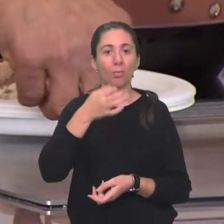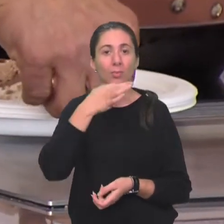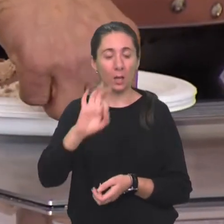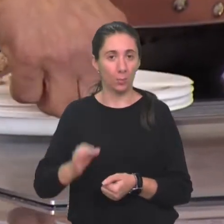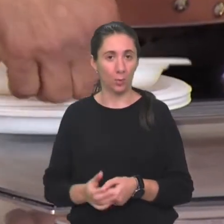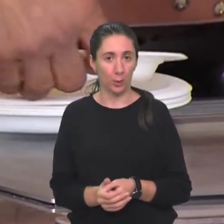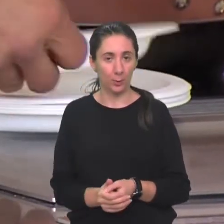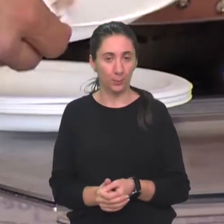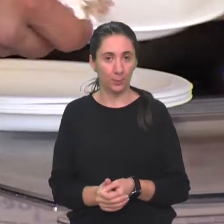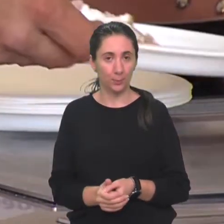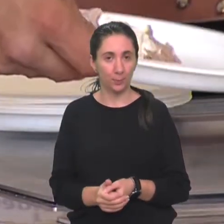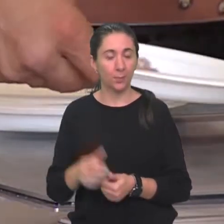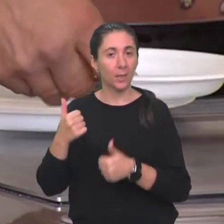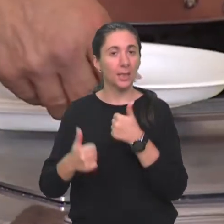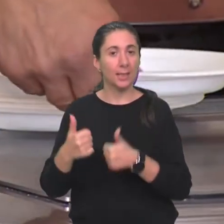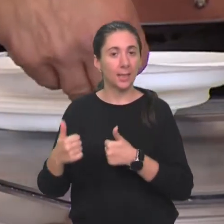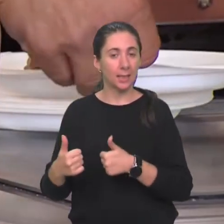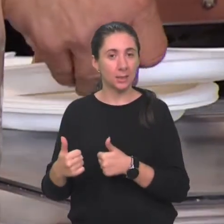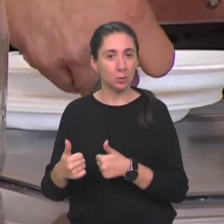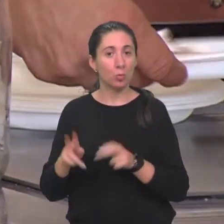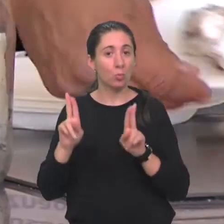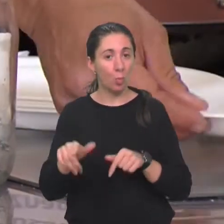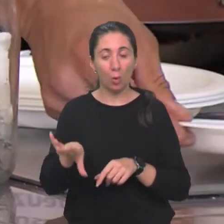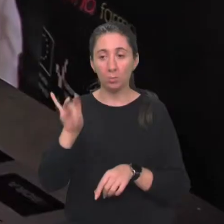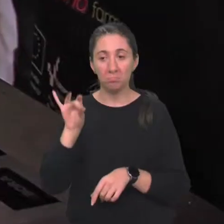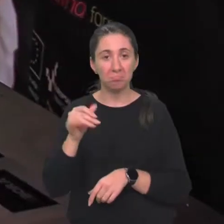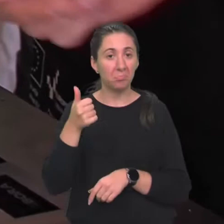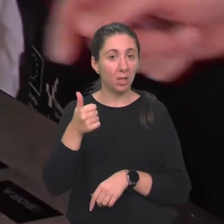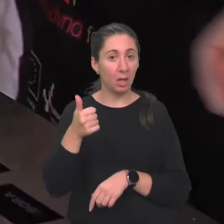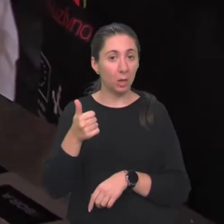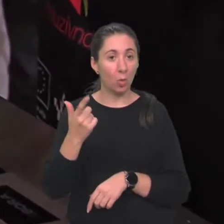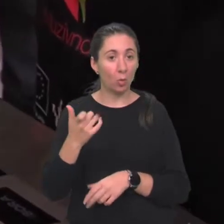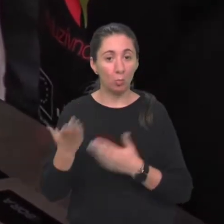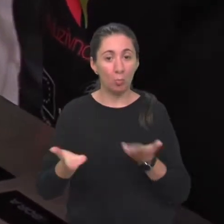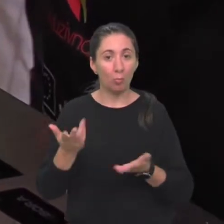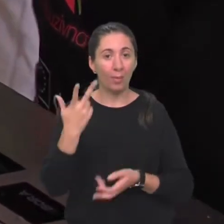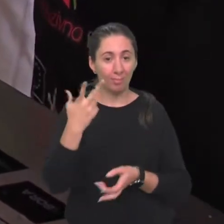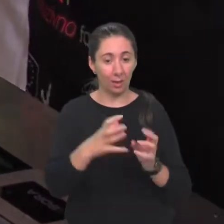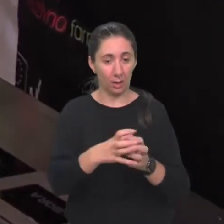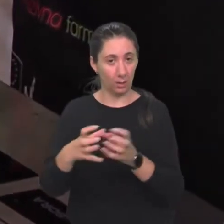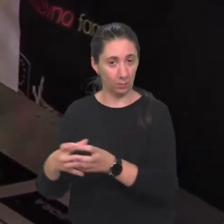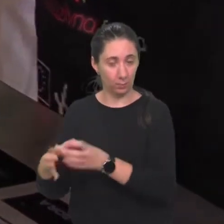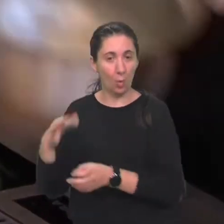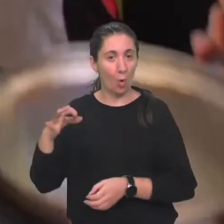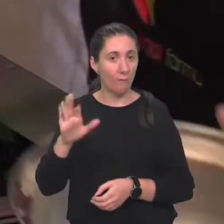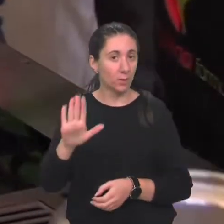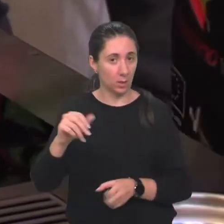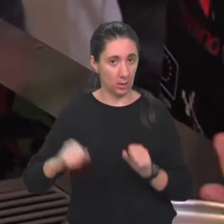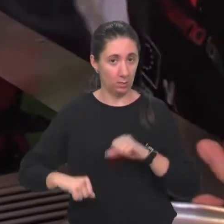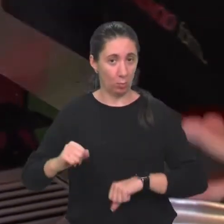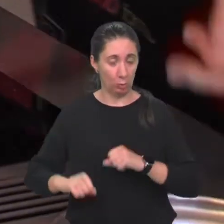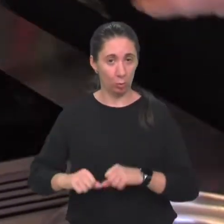Znači, natjecatelji su mogli odabrati jednu od ponuđenje tri kategorije, ovisi o njihovim